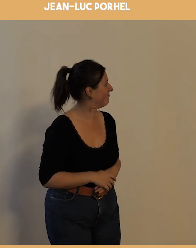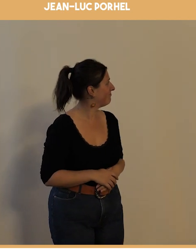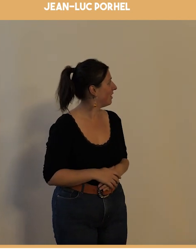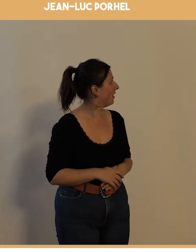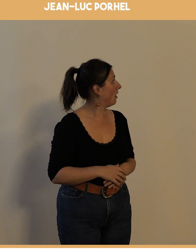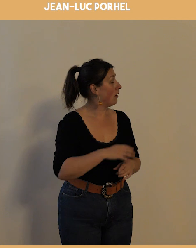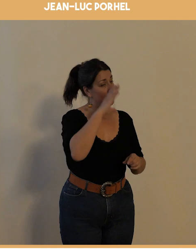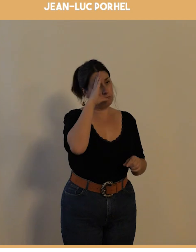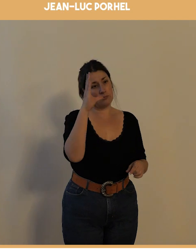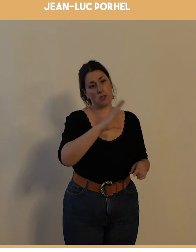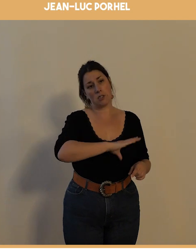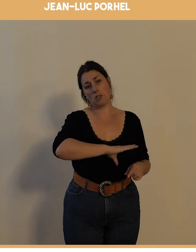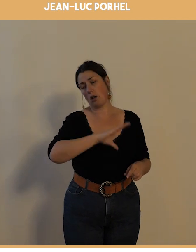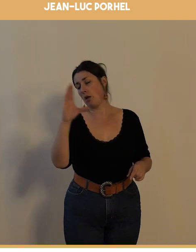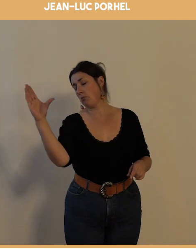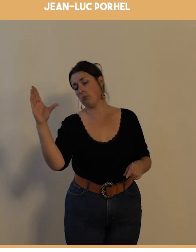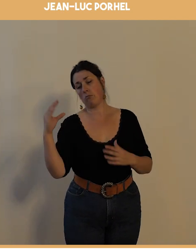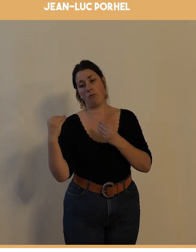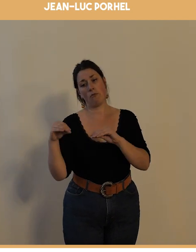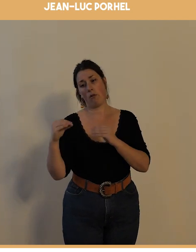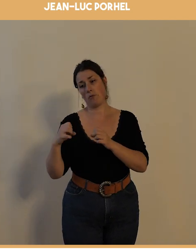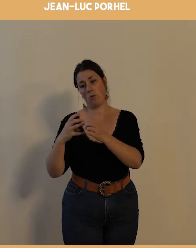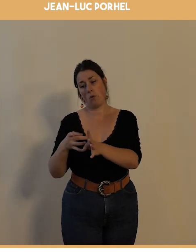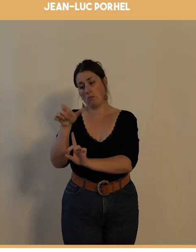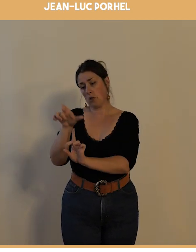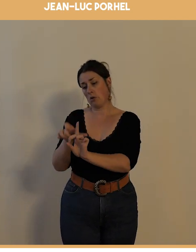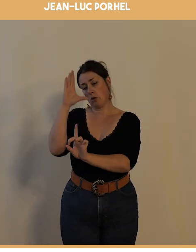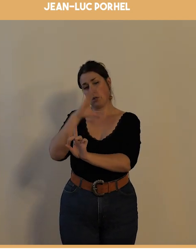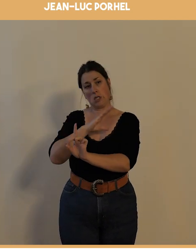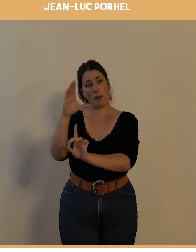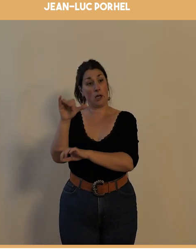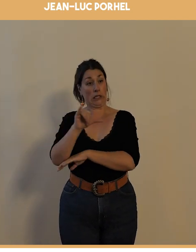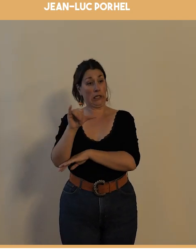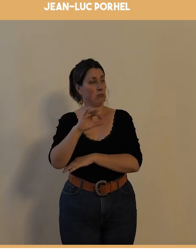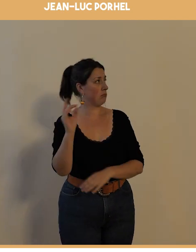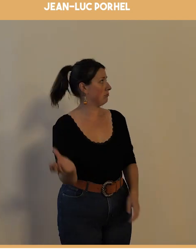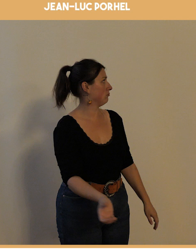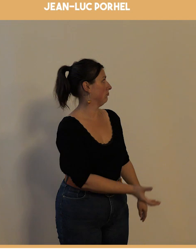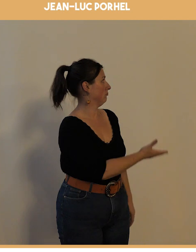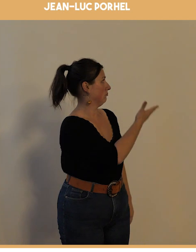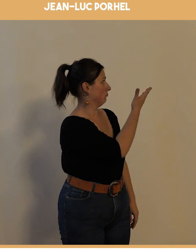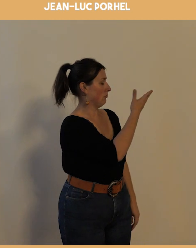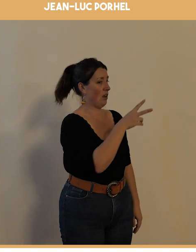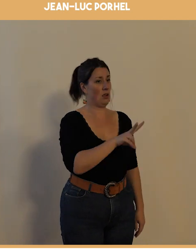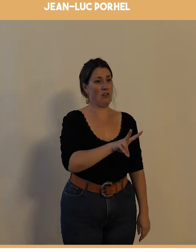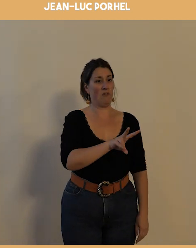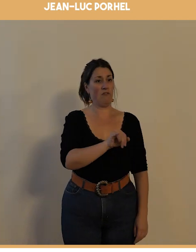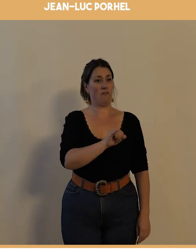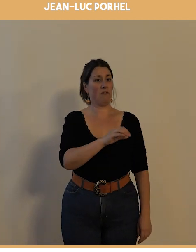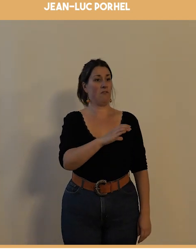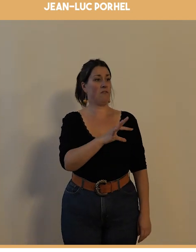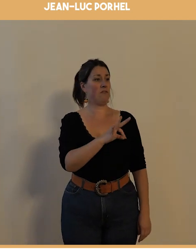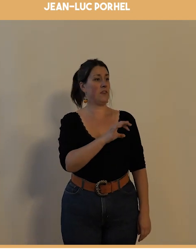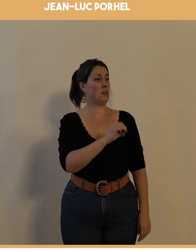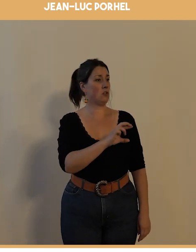le plus célèbre des vendeurs de cycles comme je l dit tout à l'heure c'est donc Victor Lefèvre alors